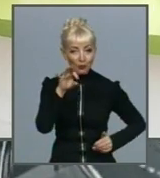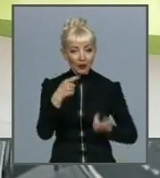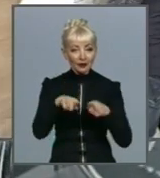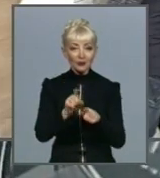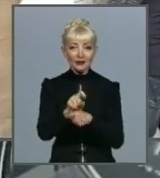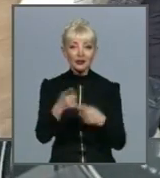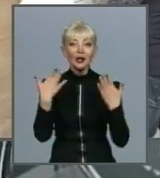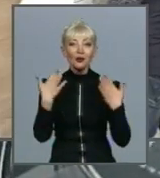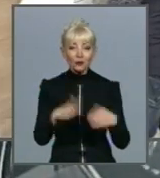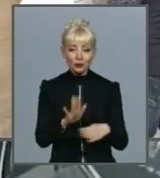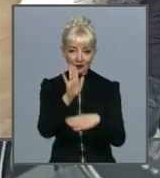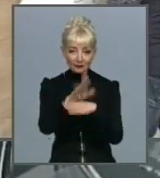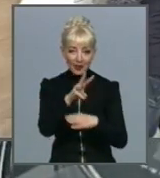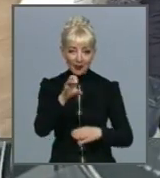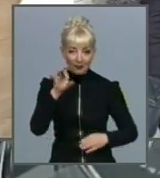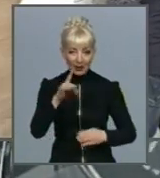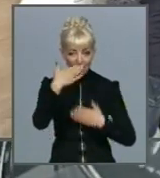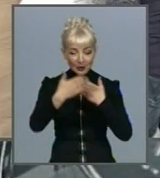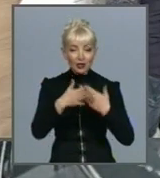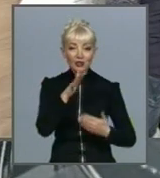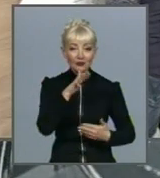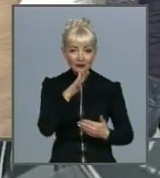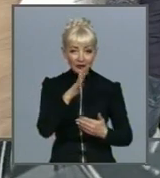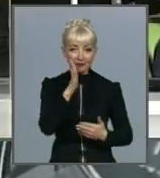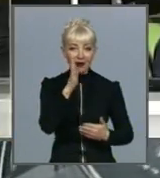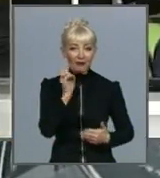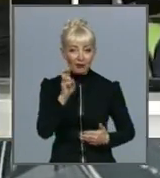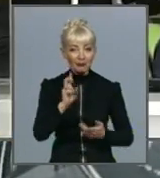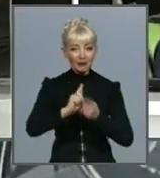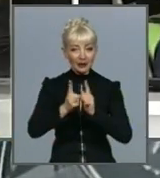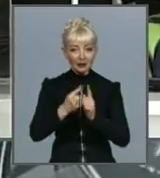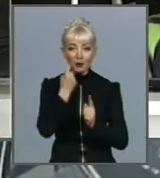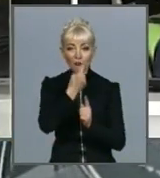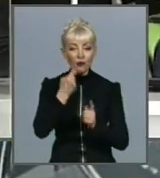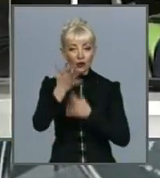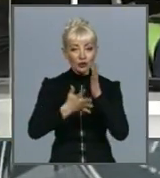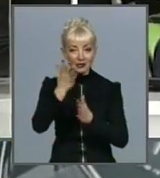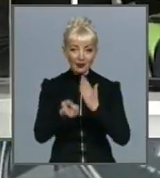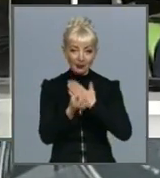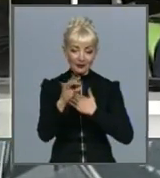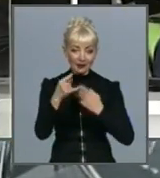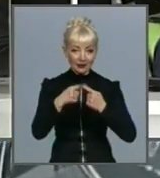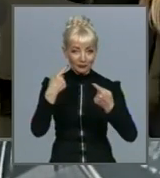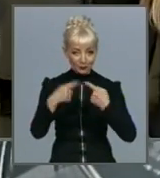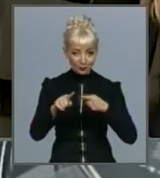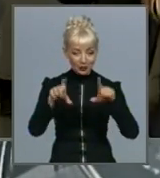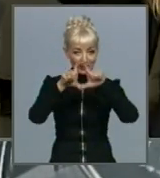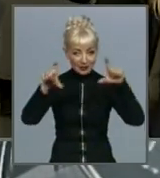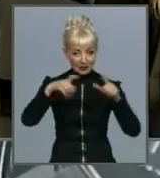мер. Тож найближчим часом веб-перекладач мови жестів з'явиться і в інших закладах обслуговування.